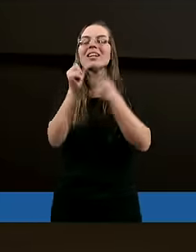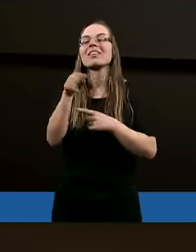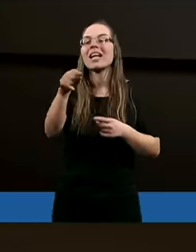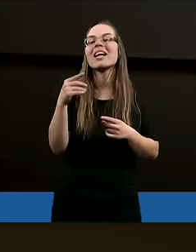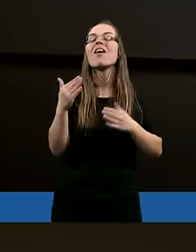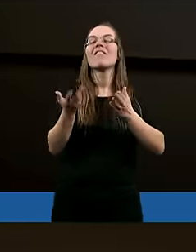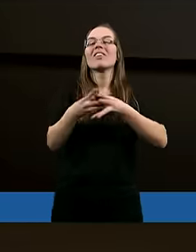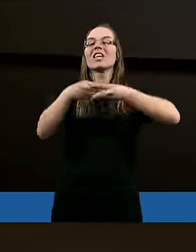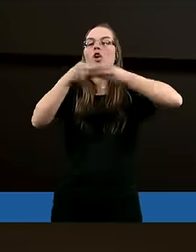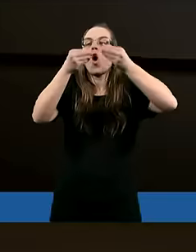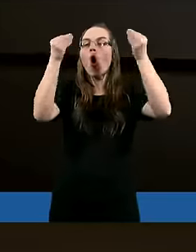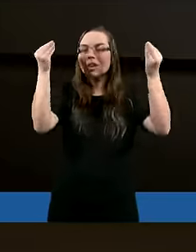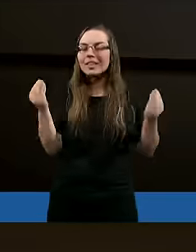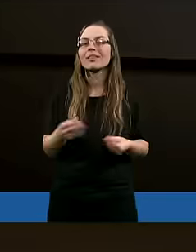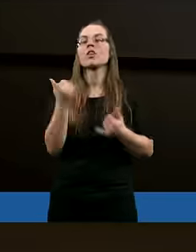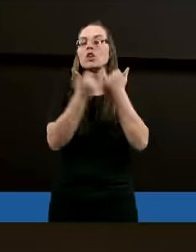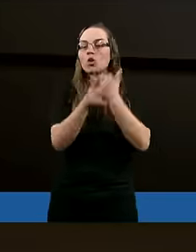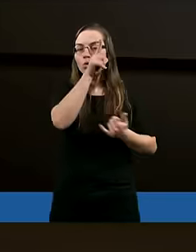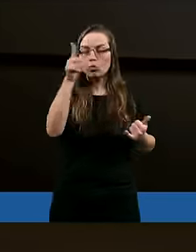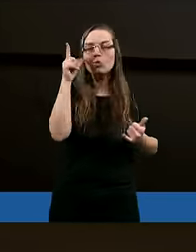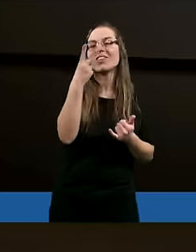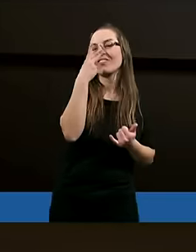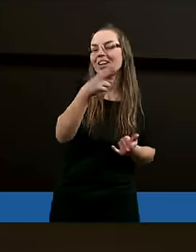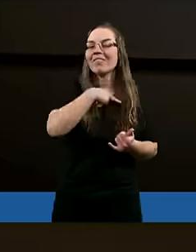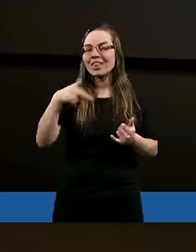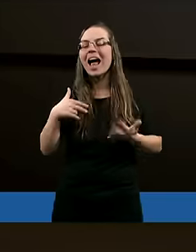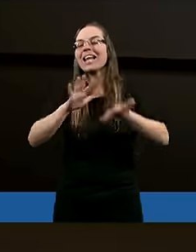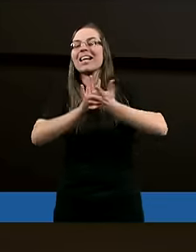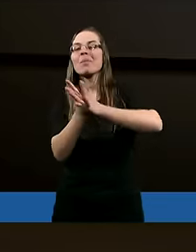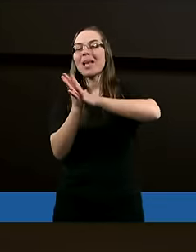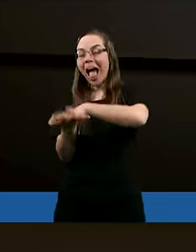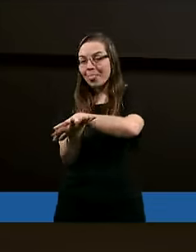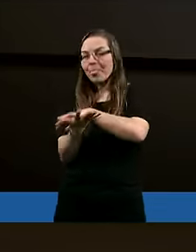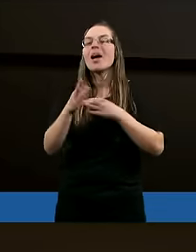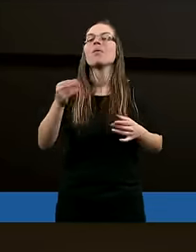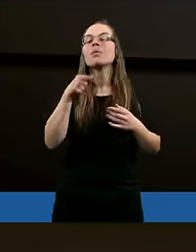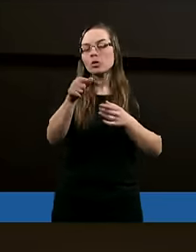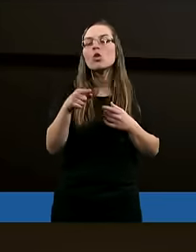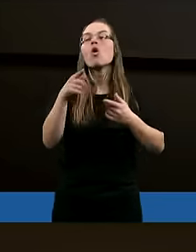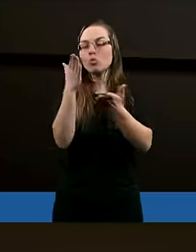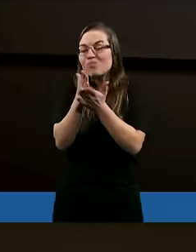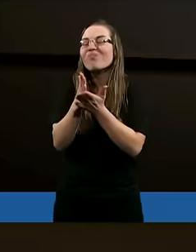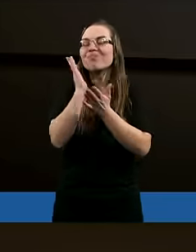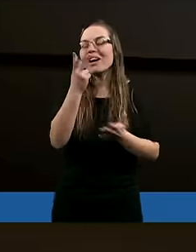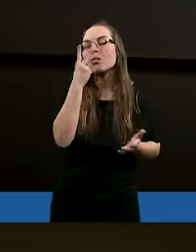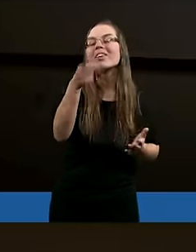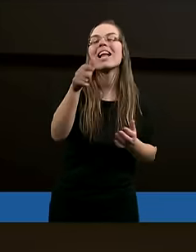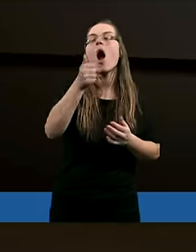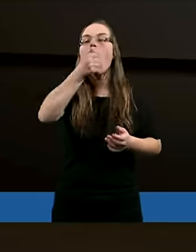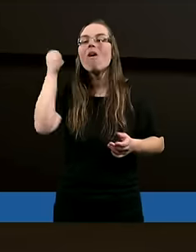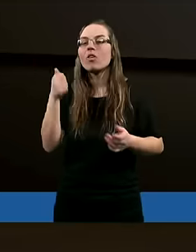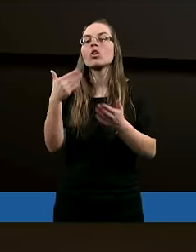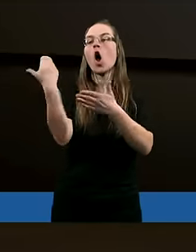ten wzrost. Jeżeli ludzie widzą w nas zmianę, to to już będą widzieć.